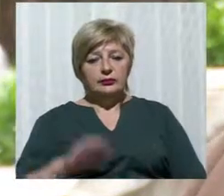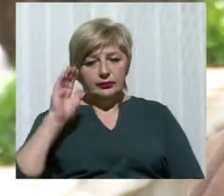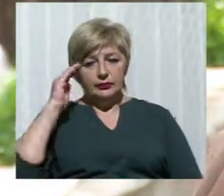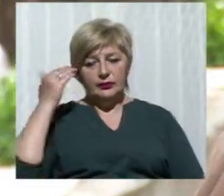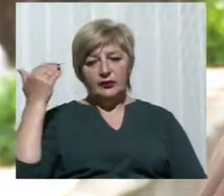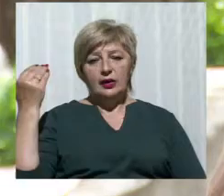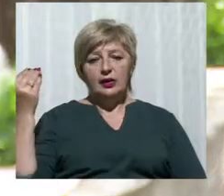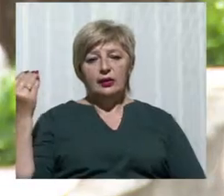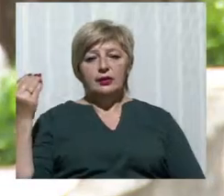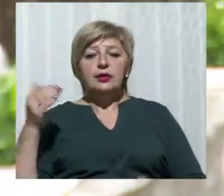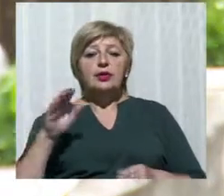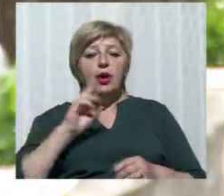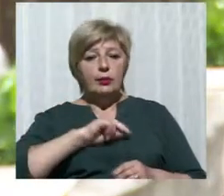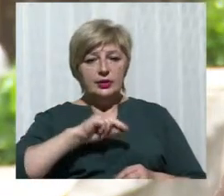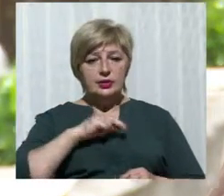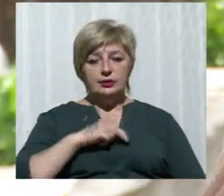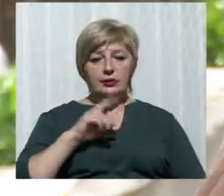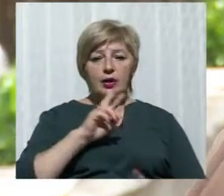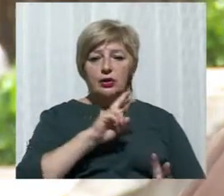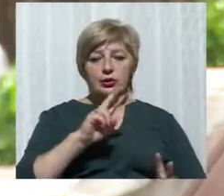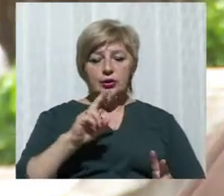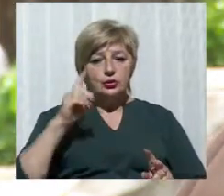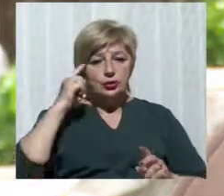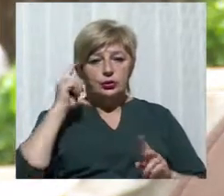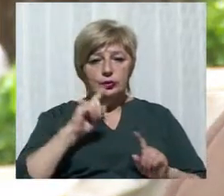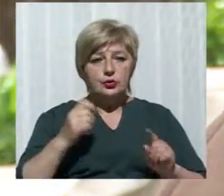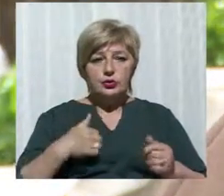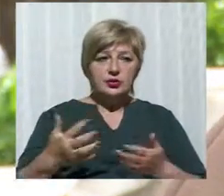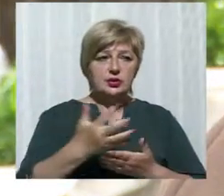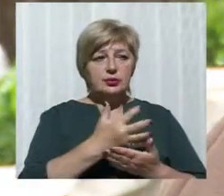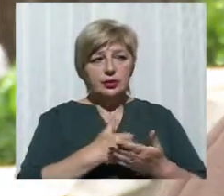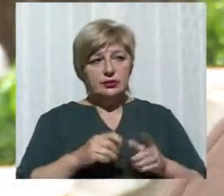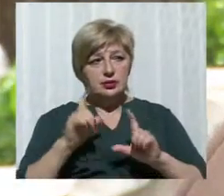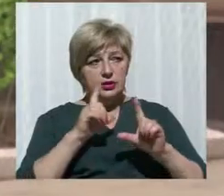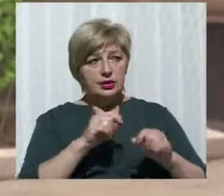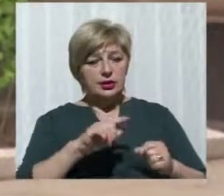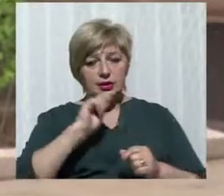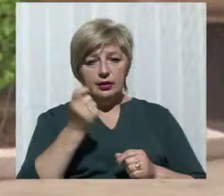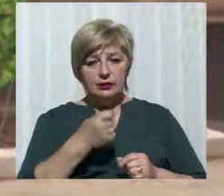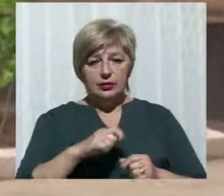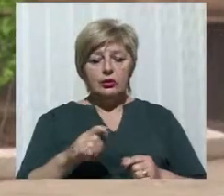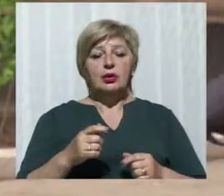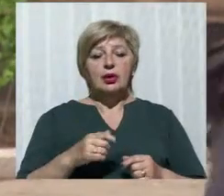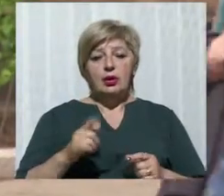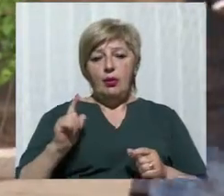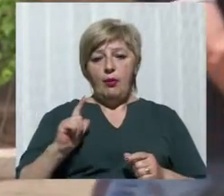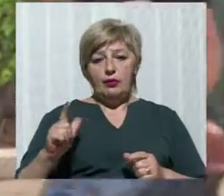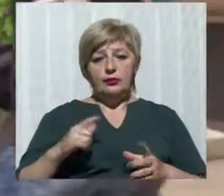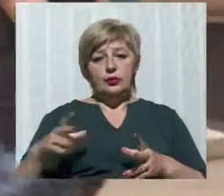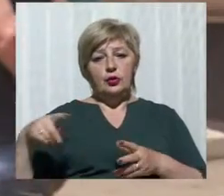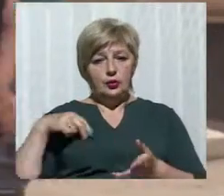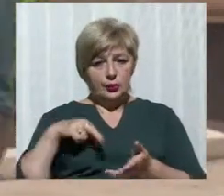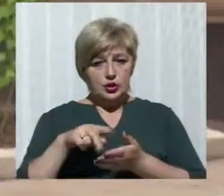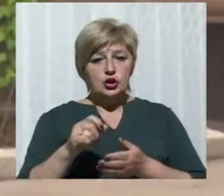Він працював. Ніхто не думав, що він збирався в АТО. А потім сказав, військова справа – це моє. Ми вдвох пішли на